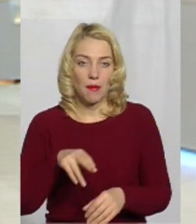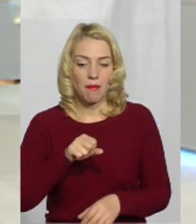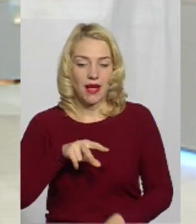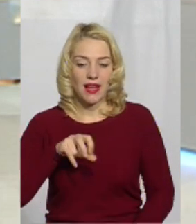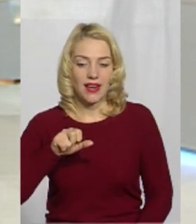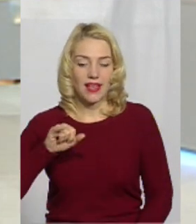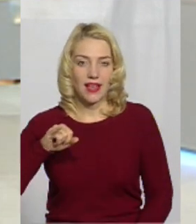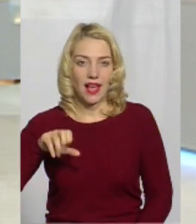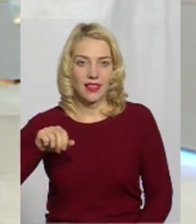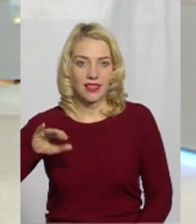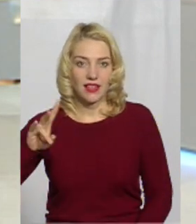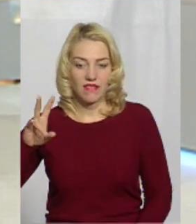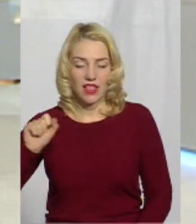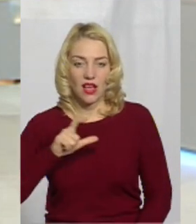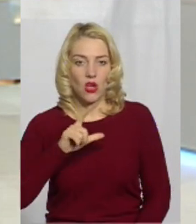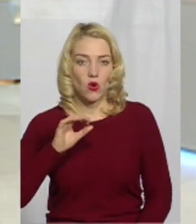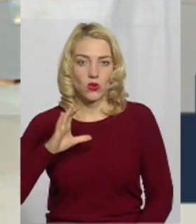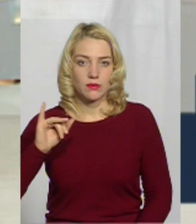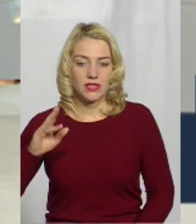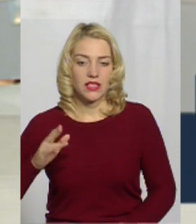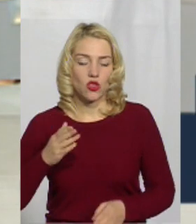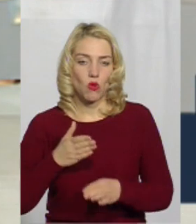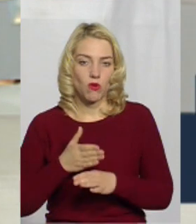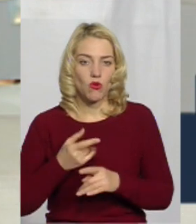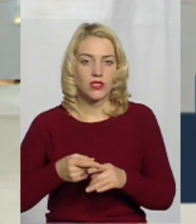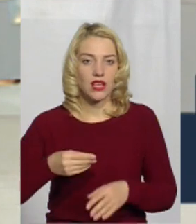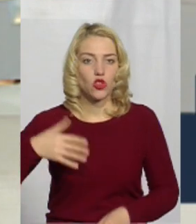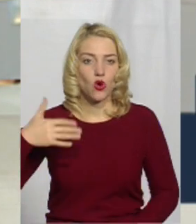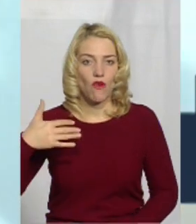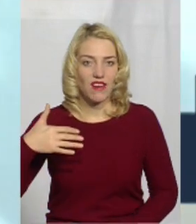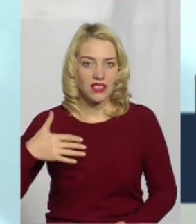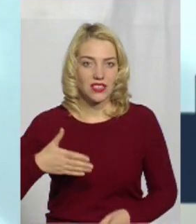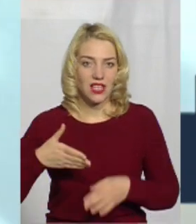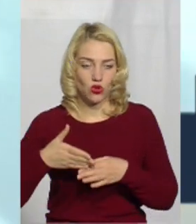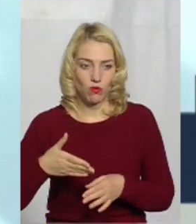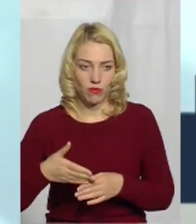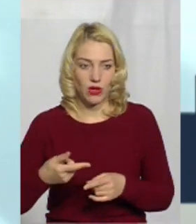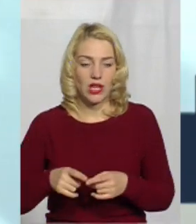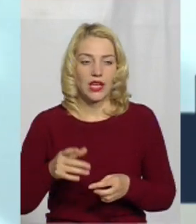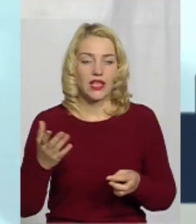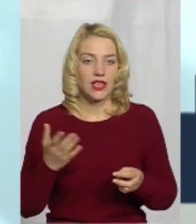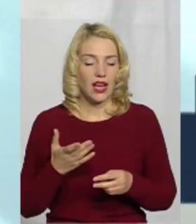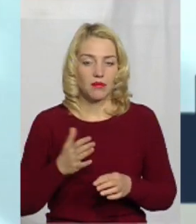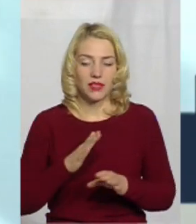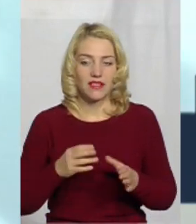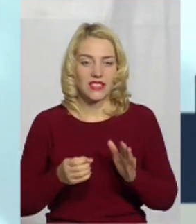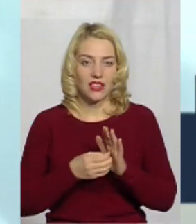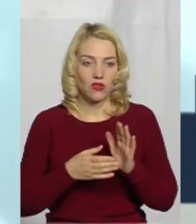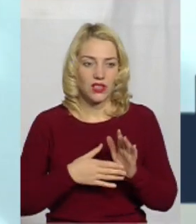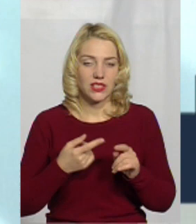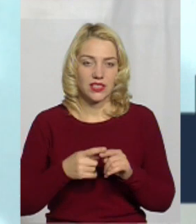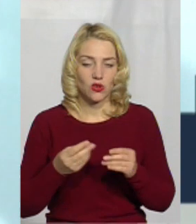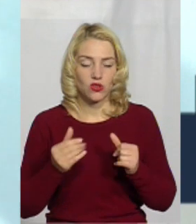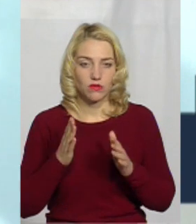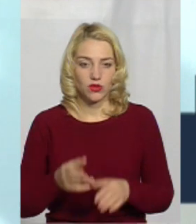паліативна хоспісна допомога – це дороговартісна допомога. І які б тарифи Національна служба здоров'я України не встановила, цих коштів